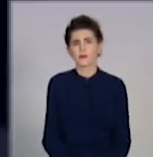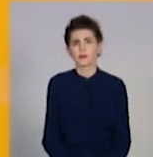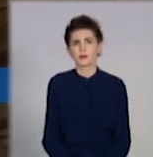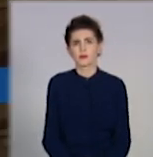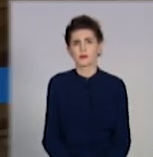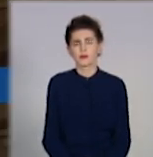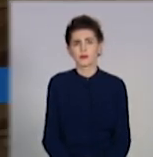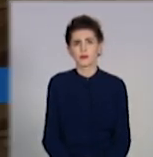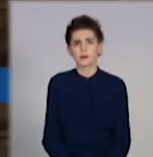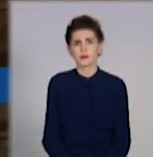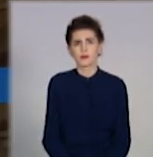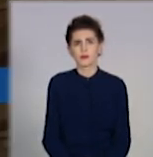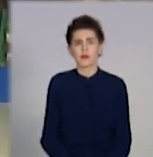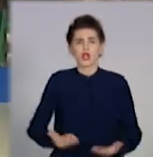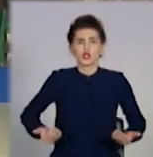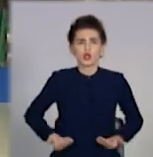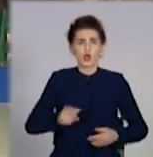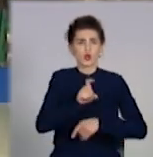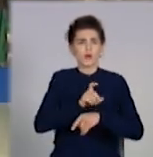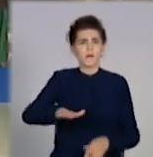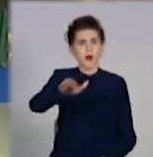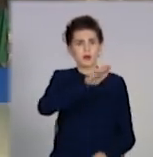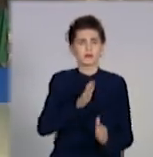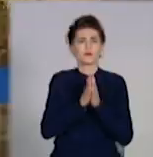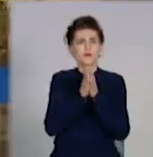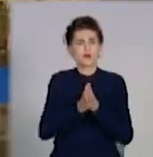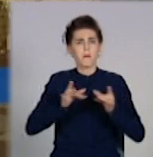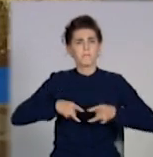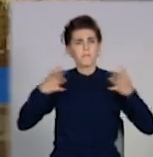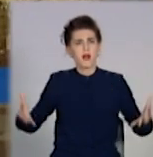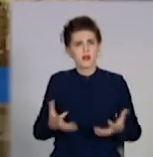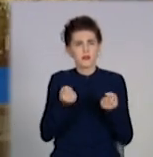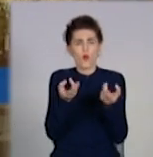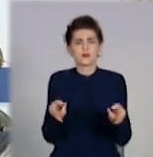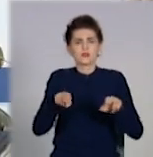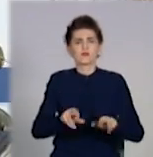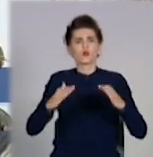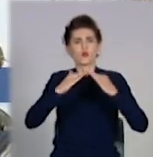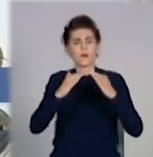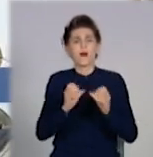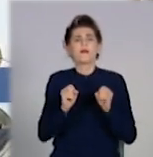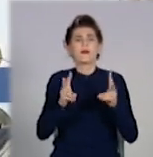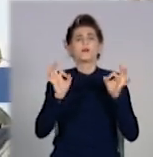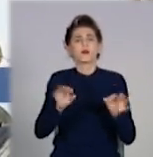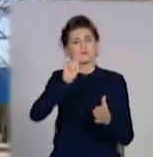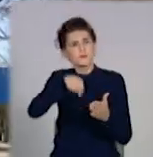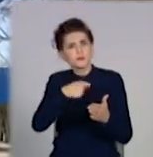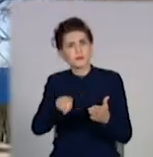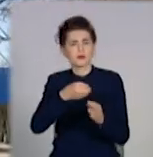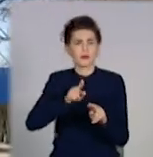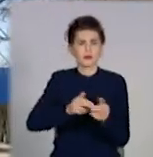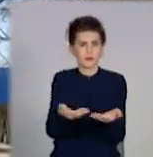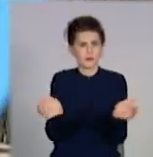Музика Жителів Донбасу закликають на Великдень залишатися вдома. Як можна буде освятити кошик?